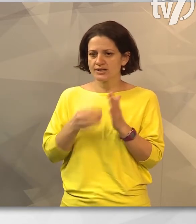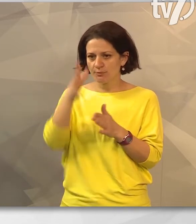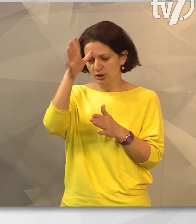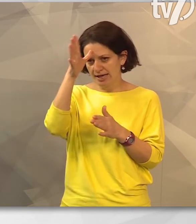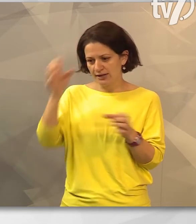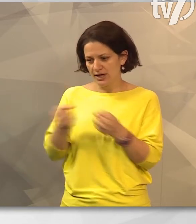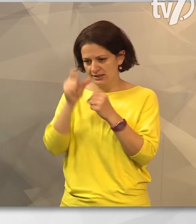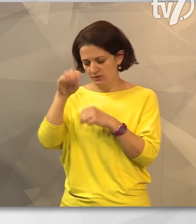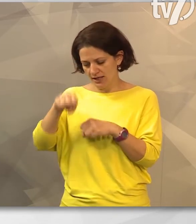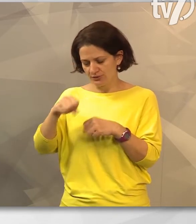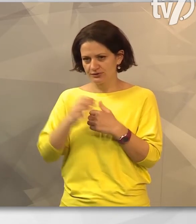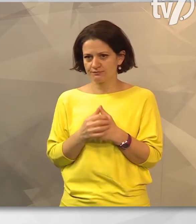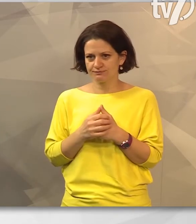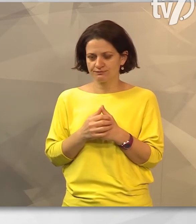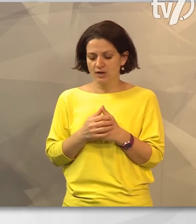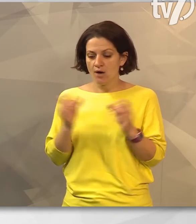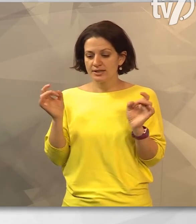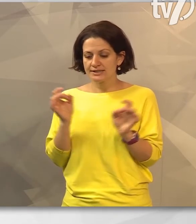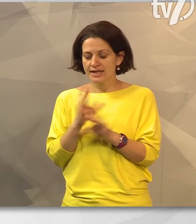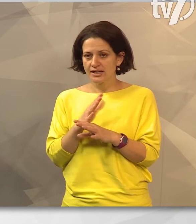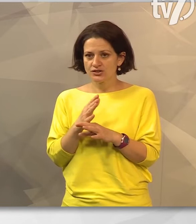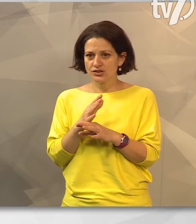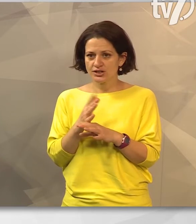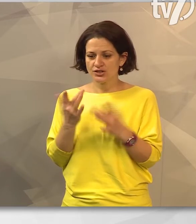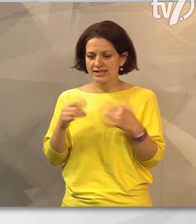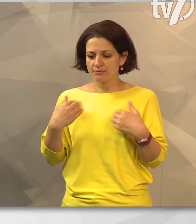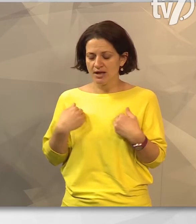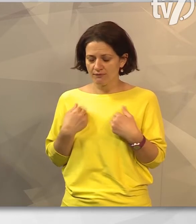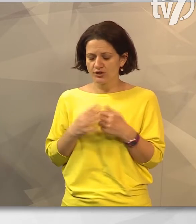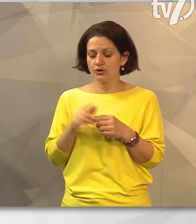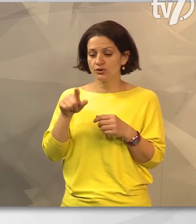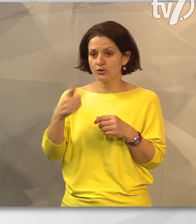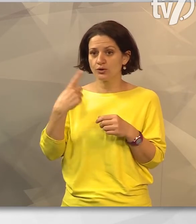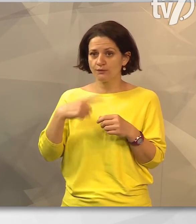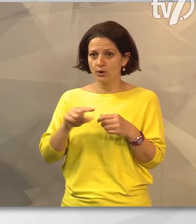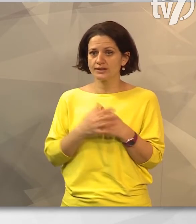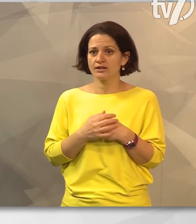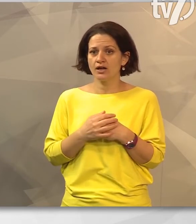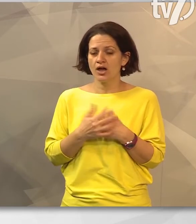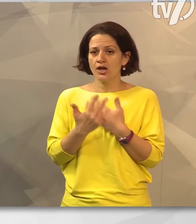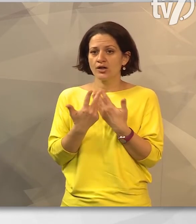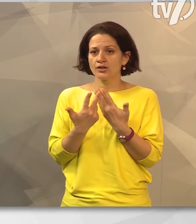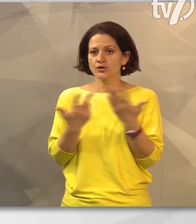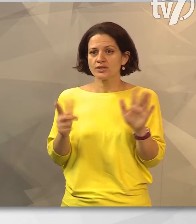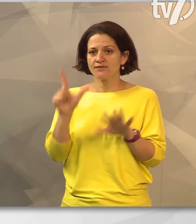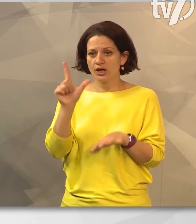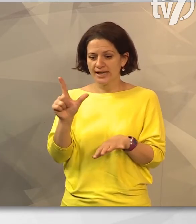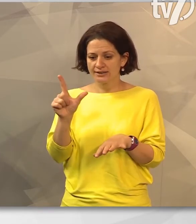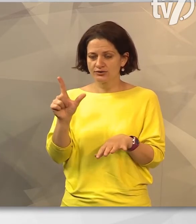kézilabda edző előtt. Abban a szerencsés helyzetben vagyok, hogy ő volt a 82